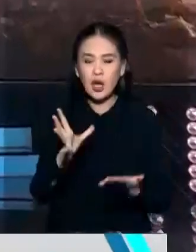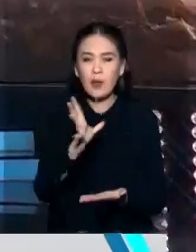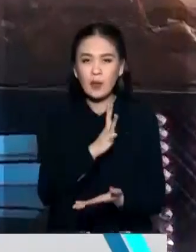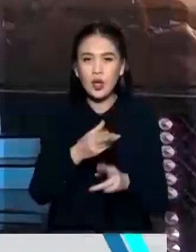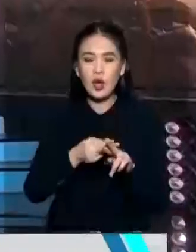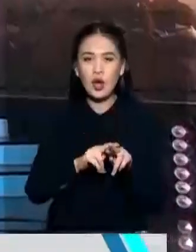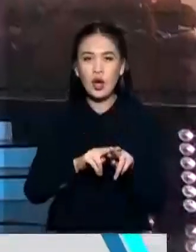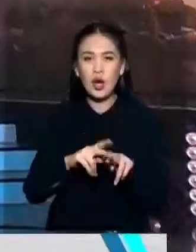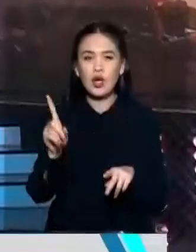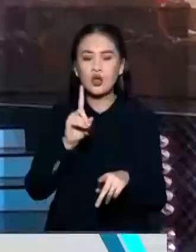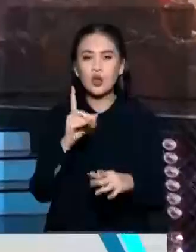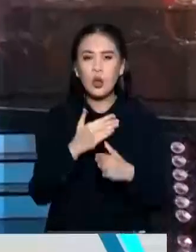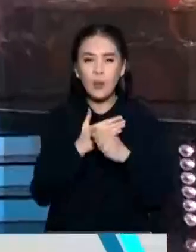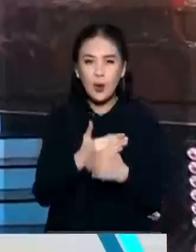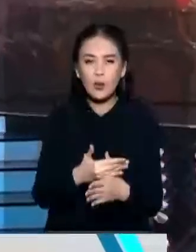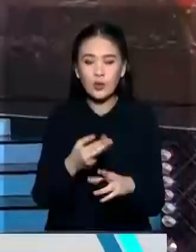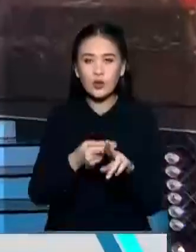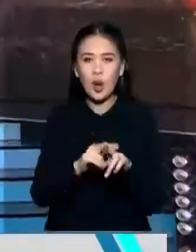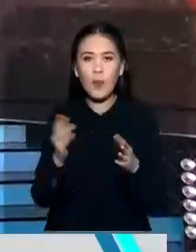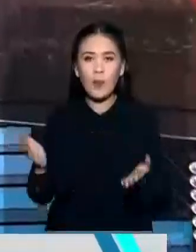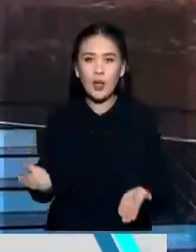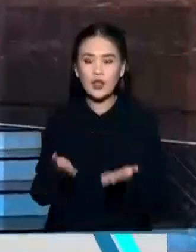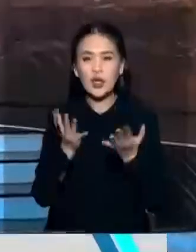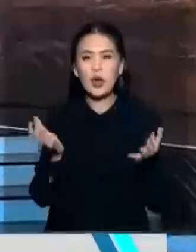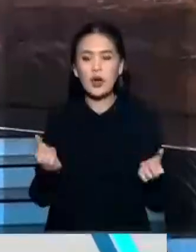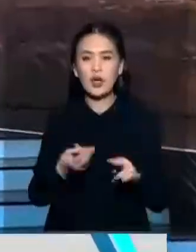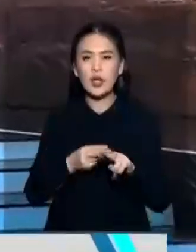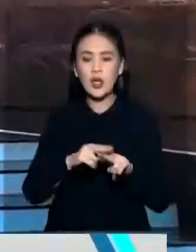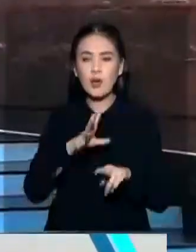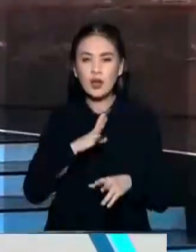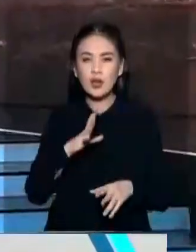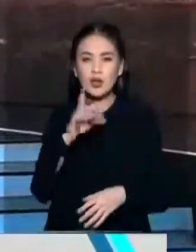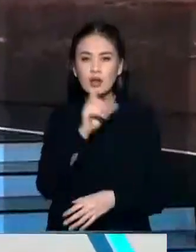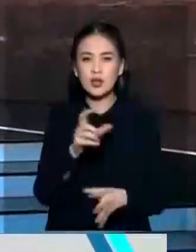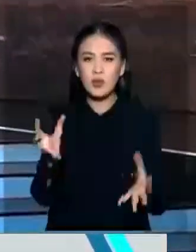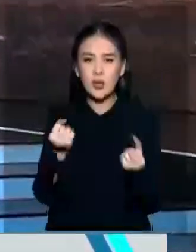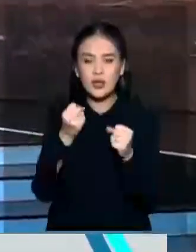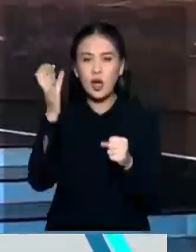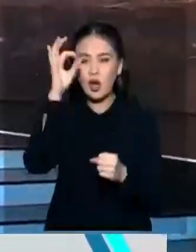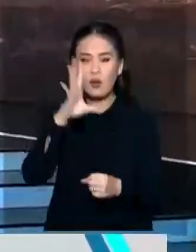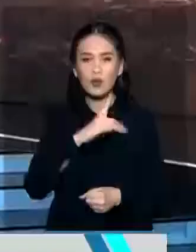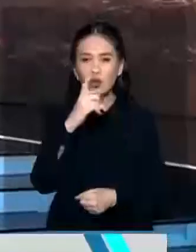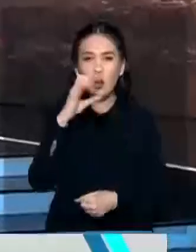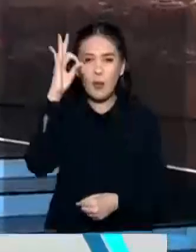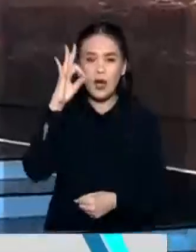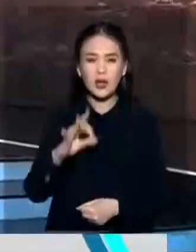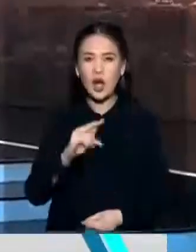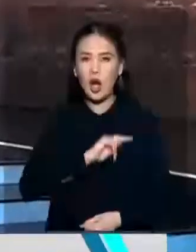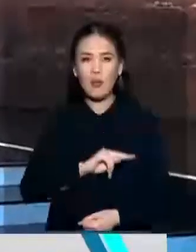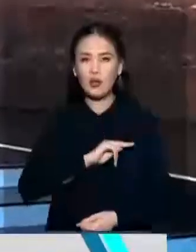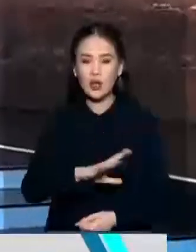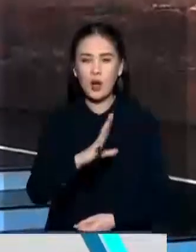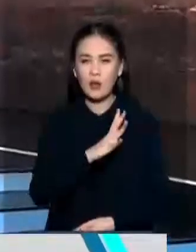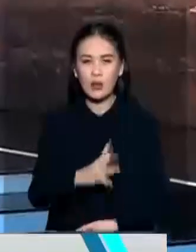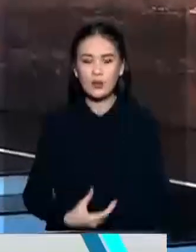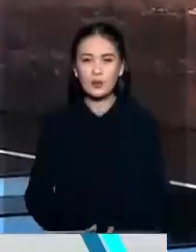условия, лишь бы вы работали. И вот видя такую поддержку, наши спасатели выкладывались на все 100%. И даже больше, наверное.